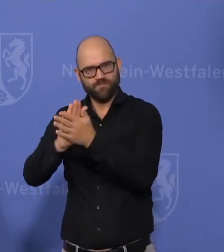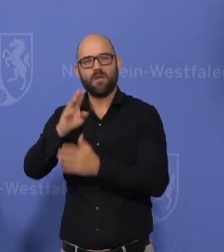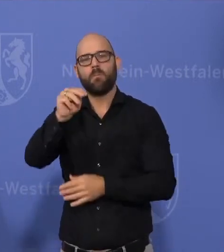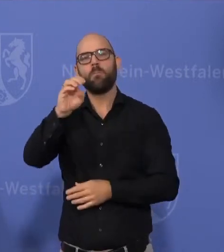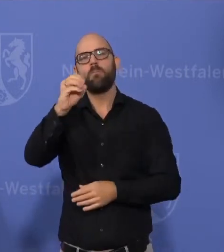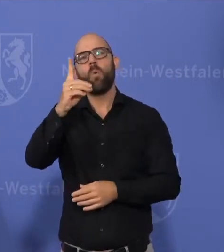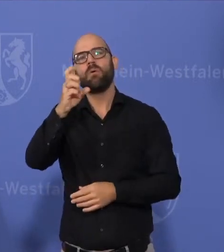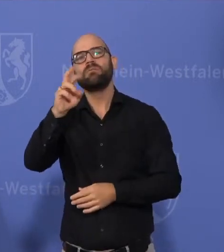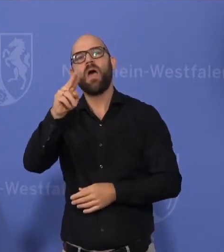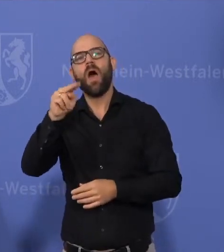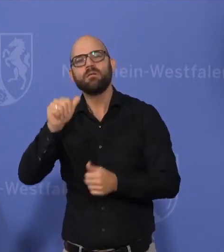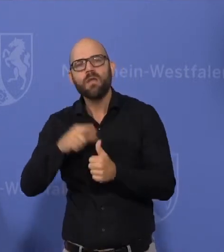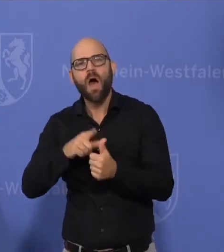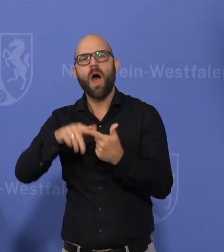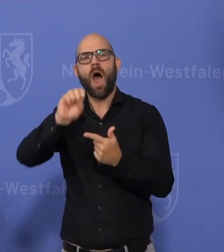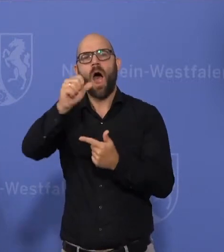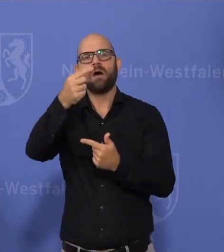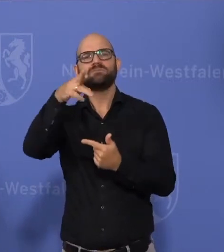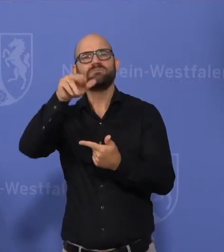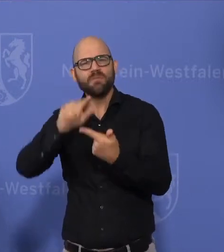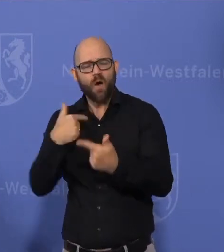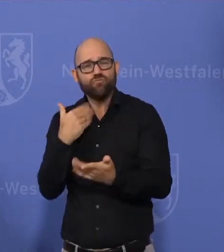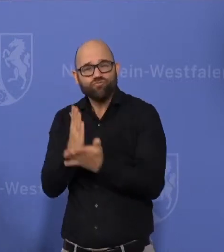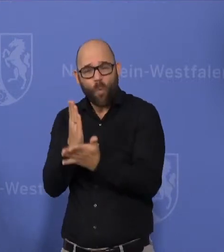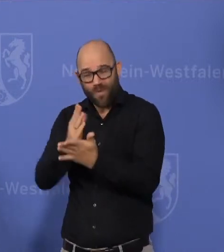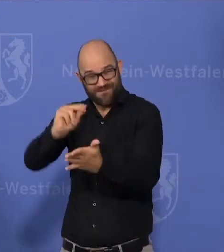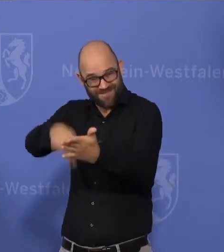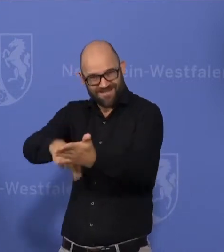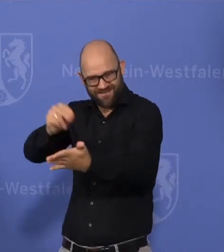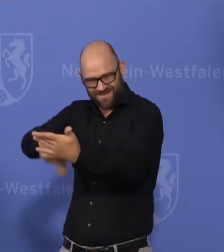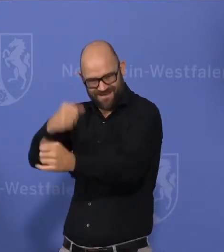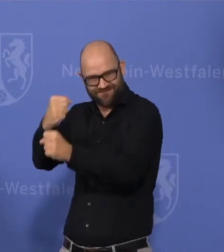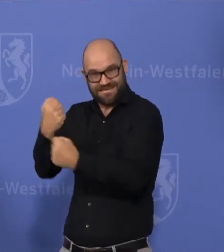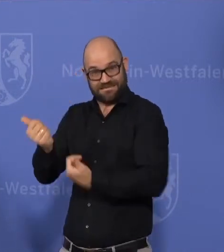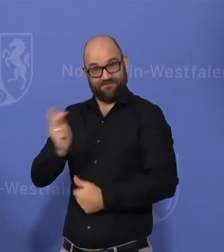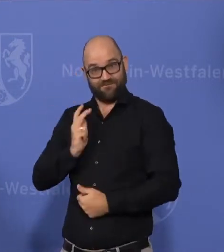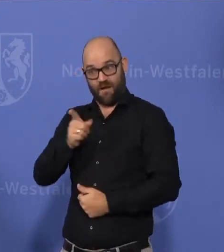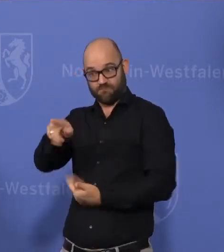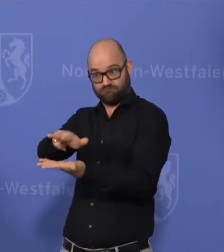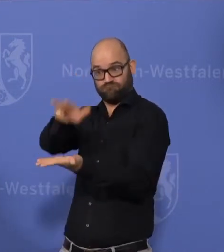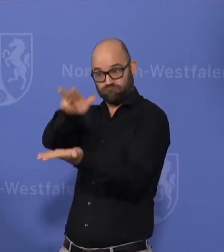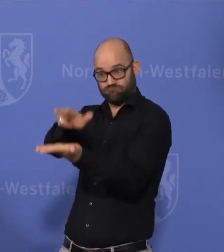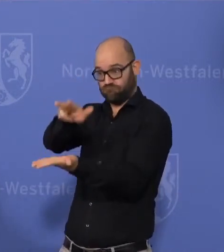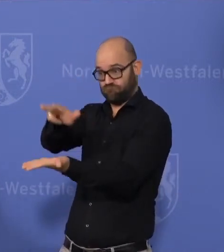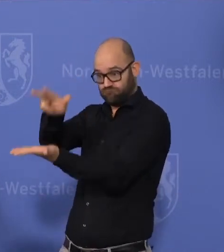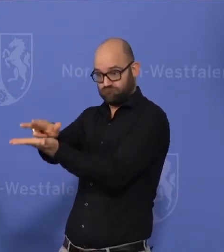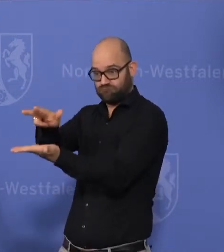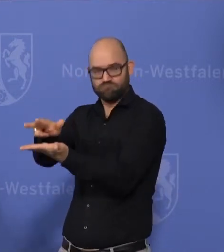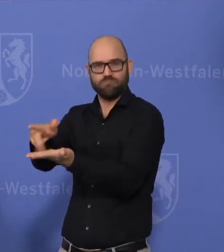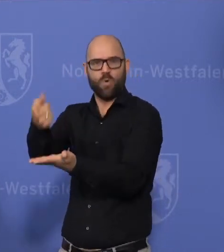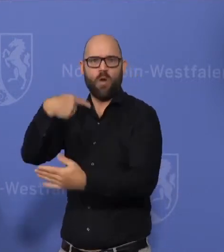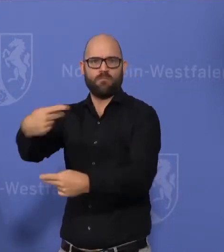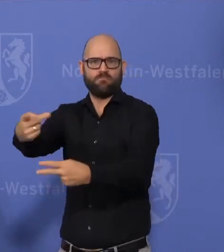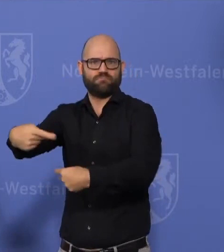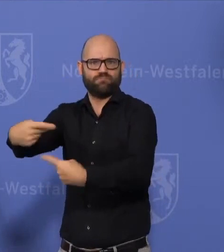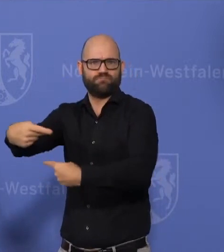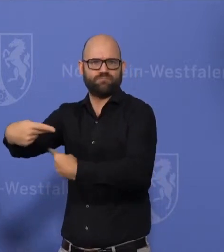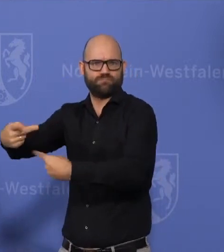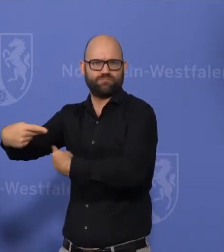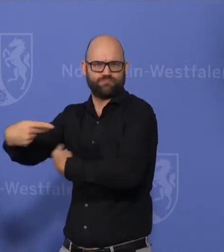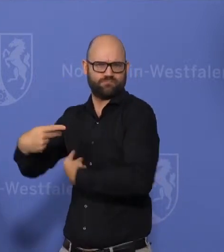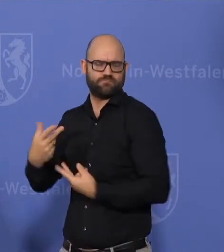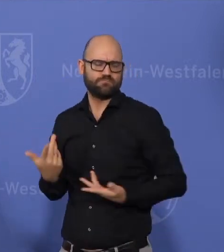Astra, mit anderen gemacht sind, dass wir zusätzlich hier ankommen, sodass dann ja eher mehr Impfstoff zur Verfügung steht durch mehr